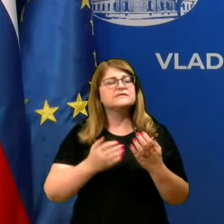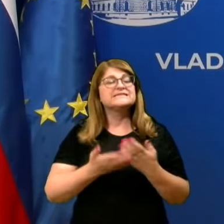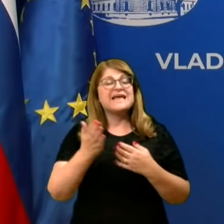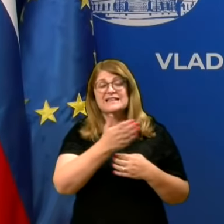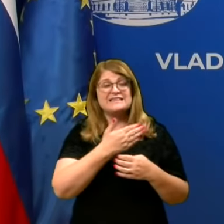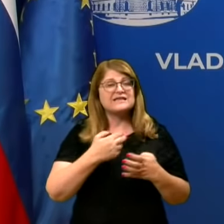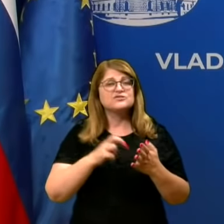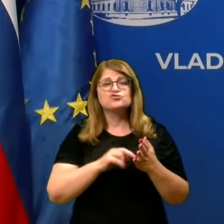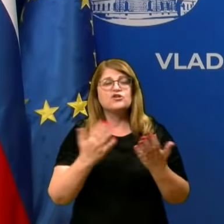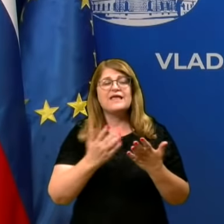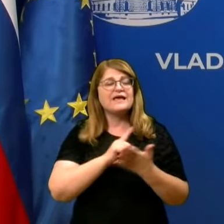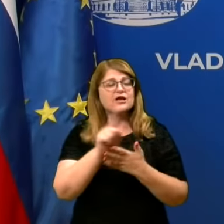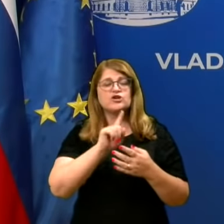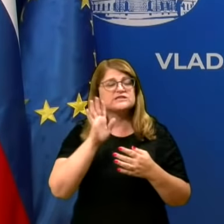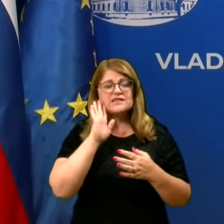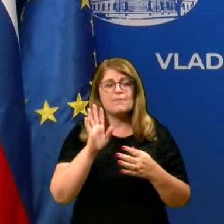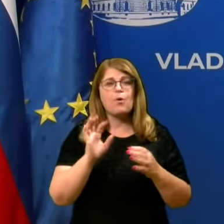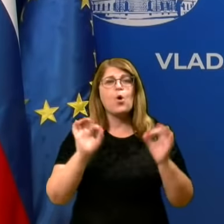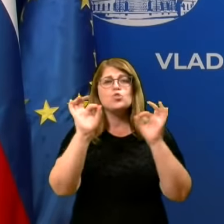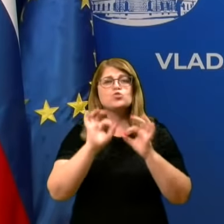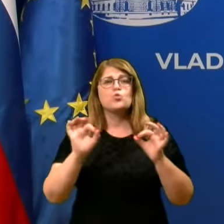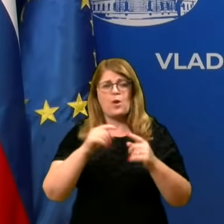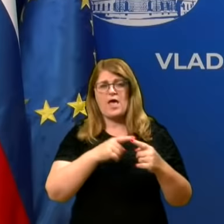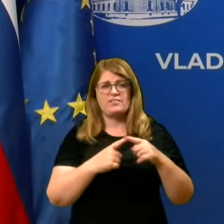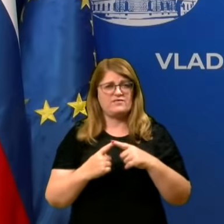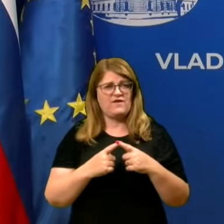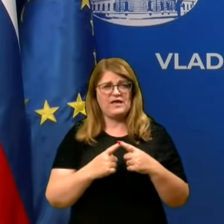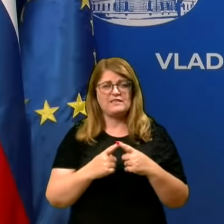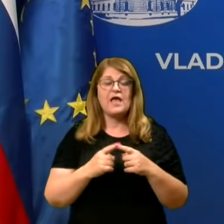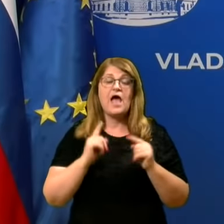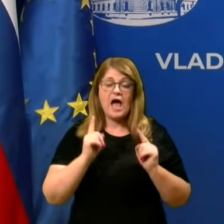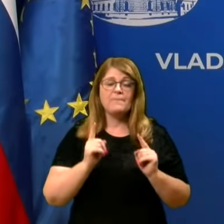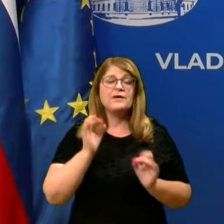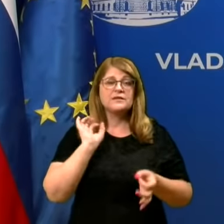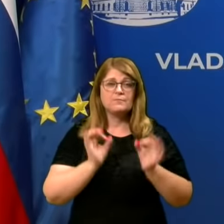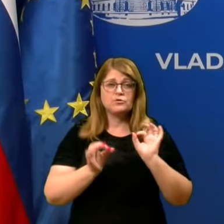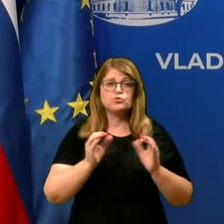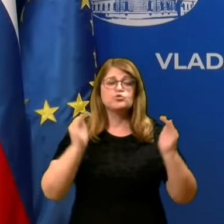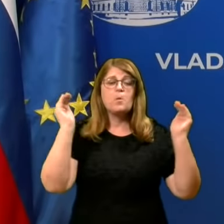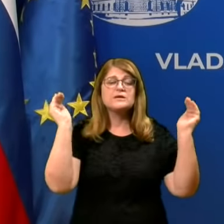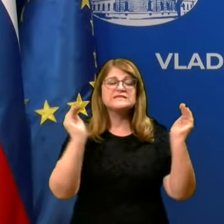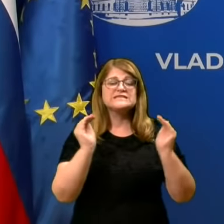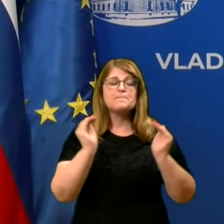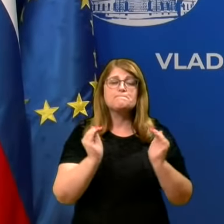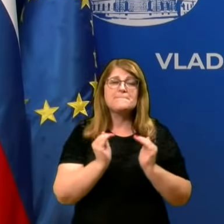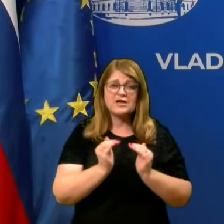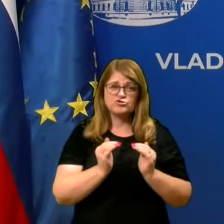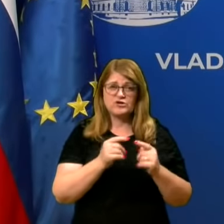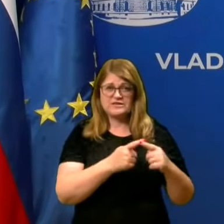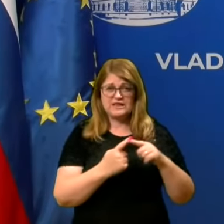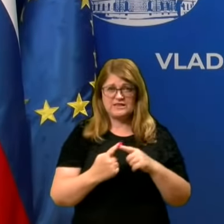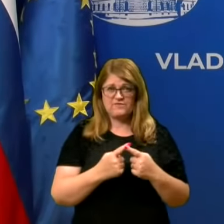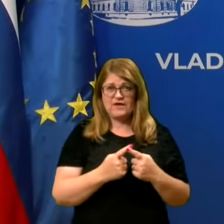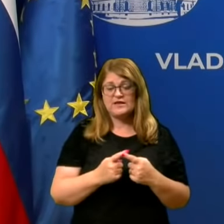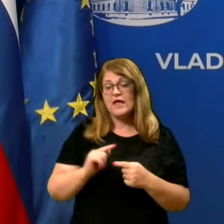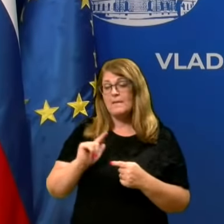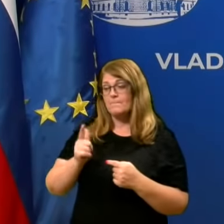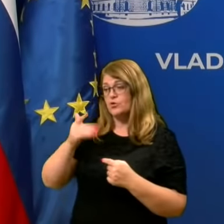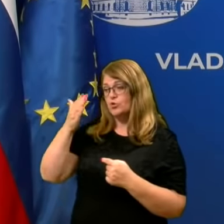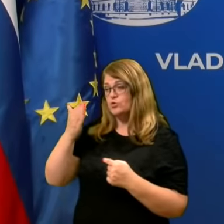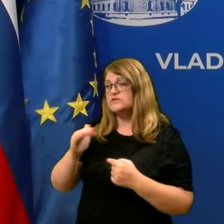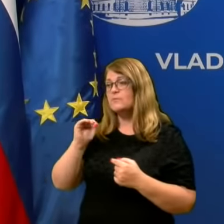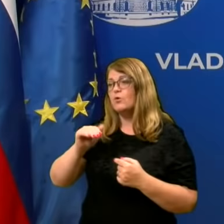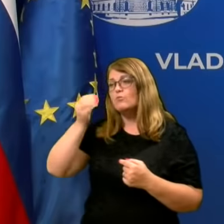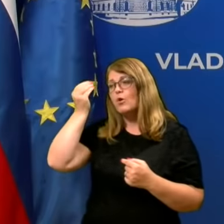veliko, veliko časa. Ne moramo narediti čim več, da je tvo tveganje čim manjšo, ne bo pa nikoli nula. Po drugi strani pa v desojih moramo vedno vzeti